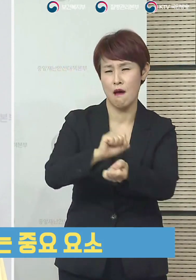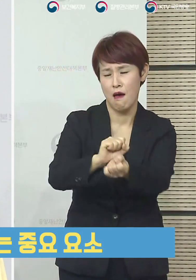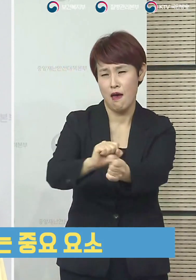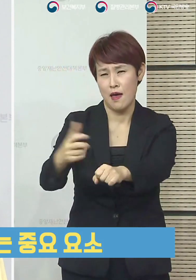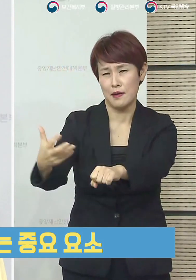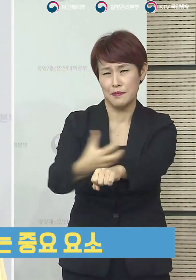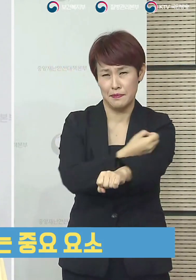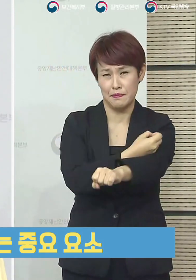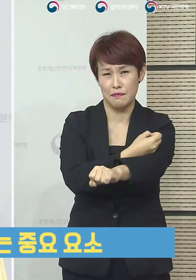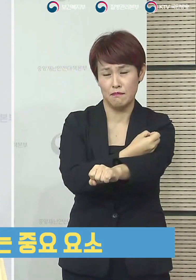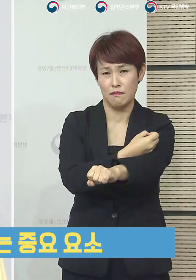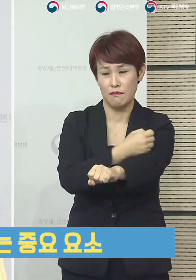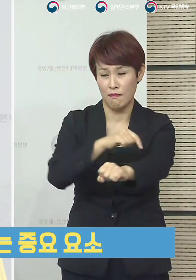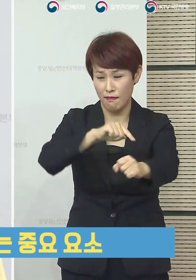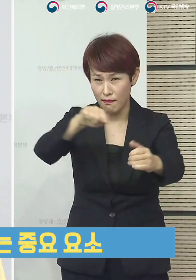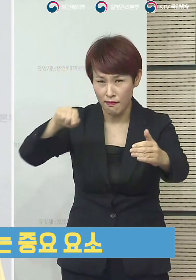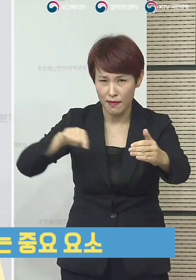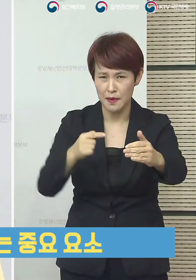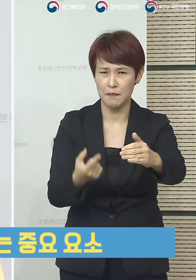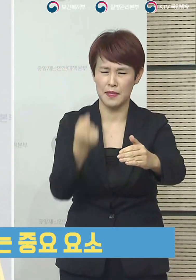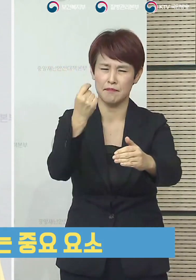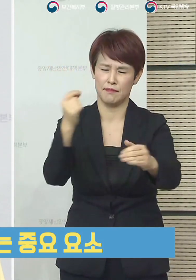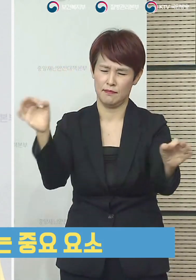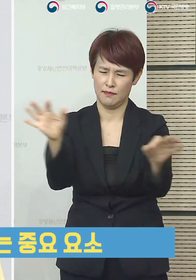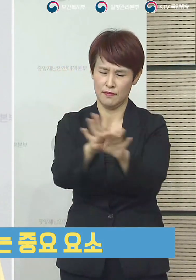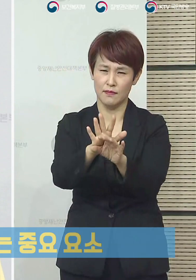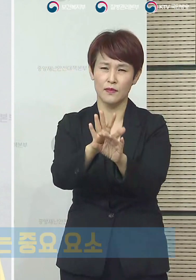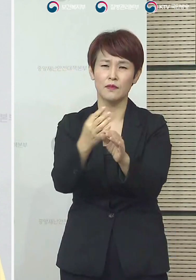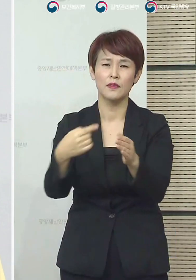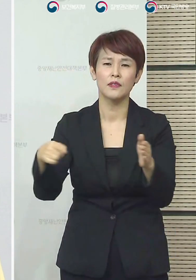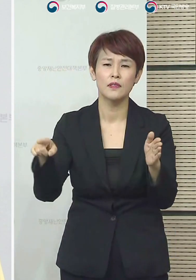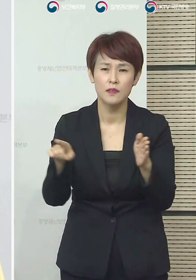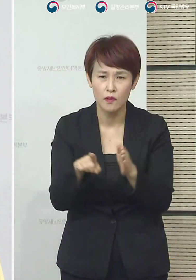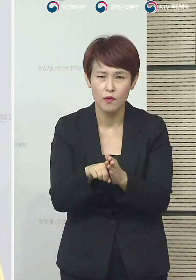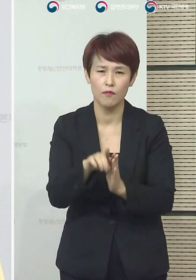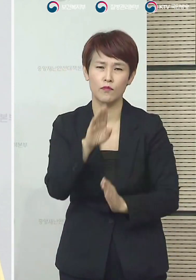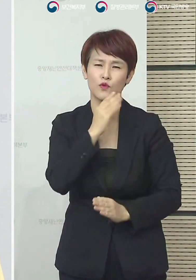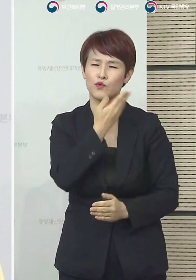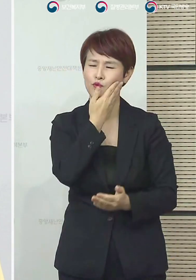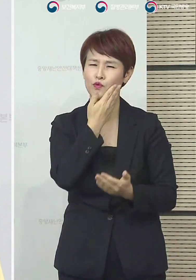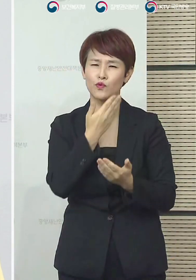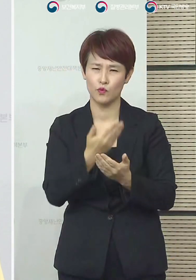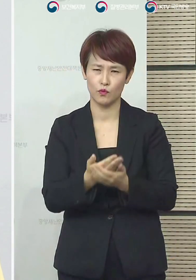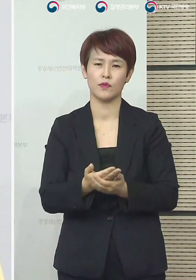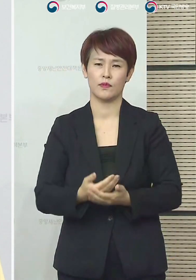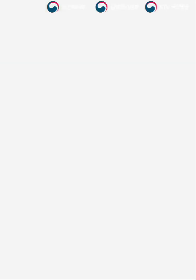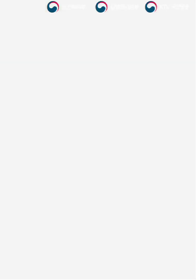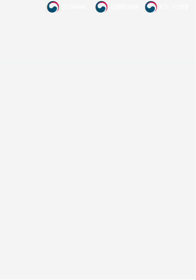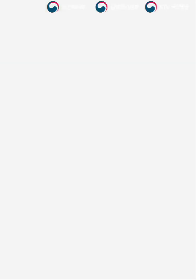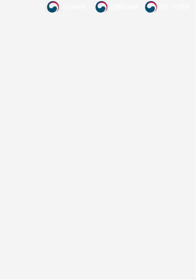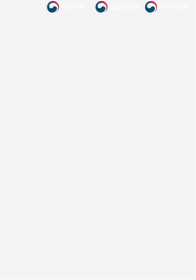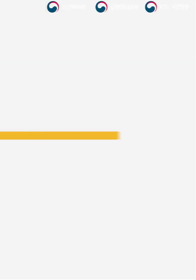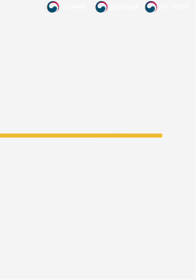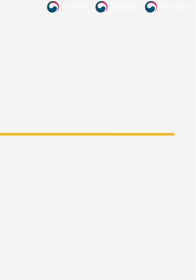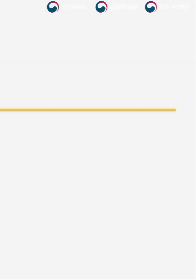감염병으로부터 빠른 시간 안에 벗어날 수 있도록 하는데 매우 중요한 요소라고 판단을 했습니다.